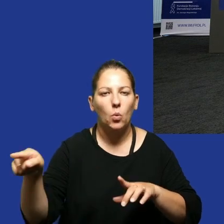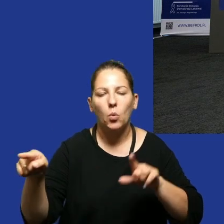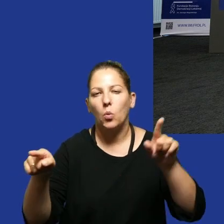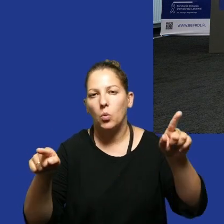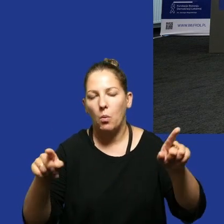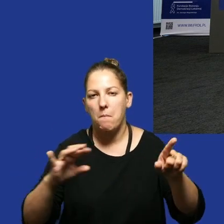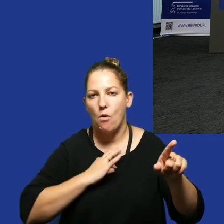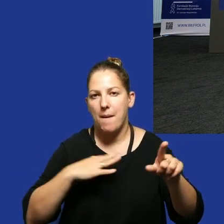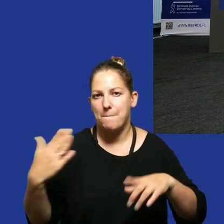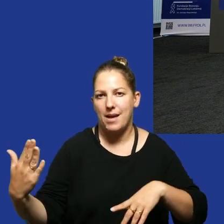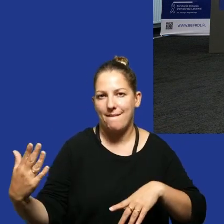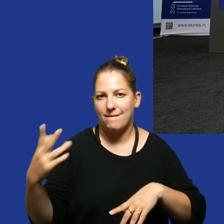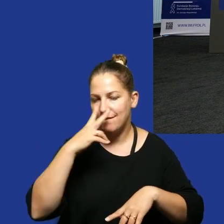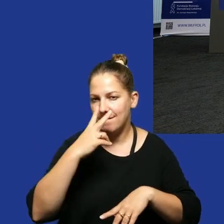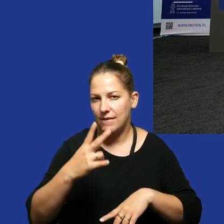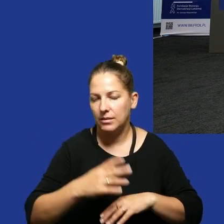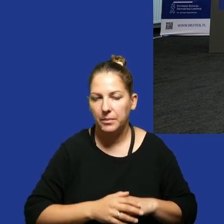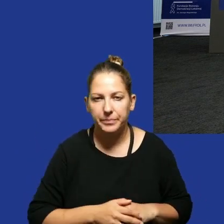z mojej prawej strony.